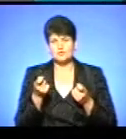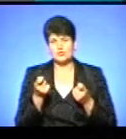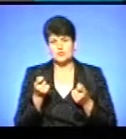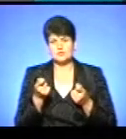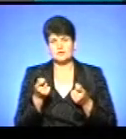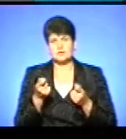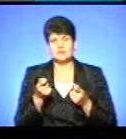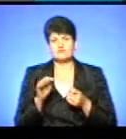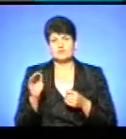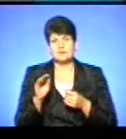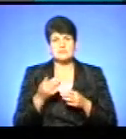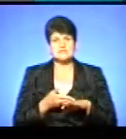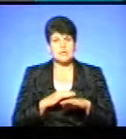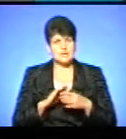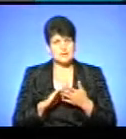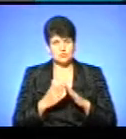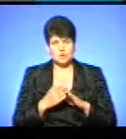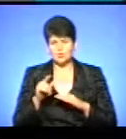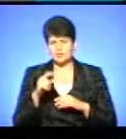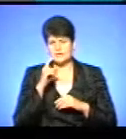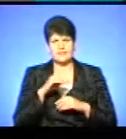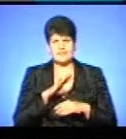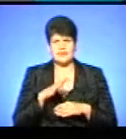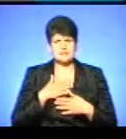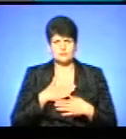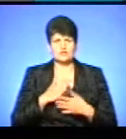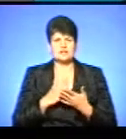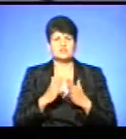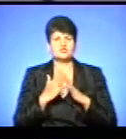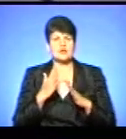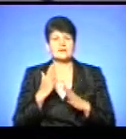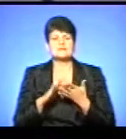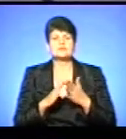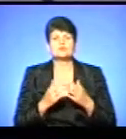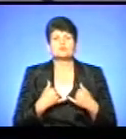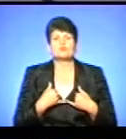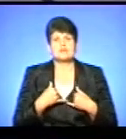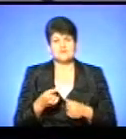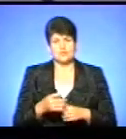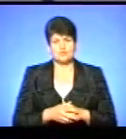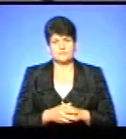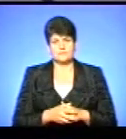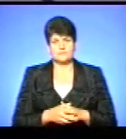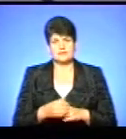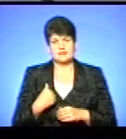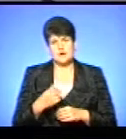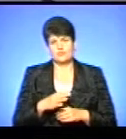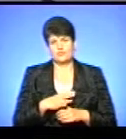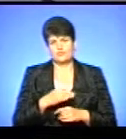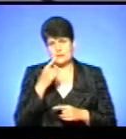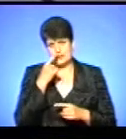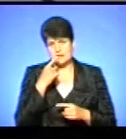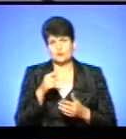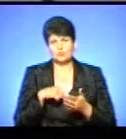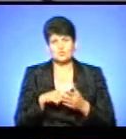у Житомирян складна ситуація, люди не зовсім задоволені. Є черги. Яка ситуація у нас в Тернополі? Я був недавно в міському управлінні